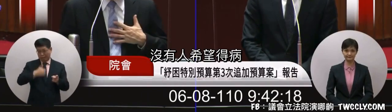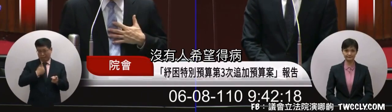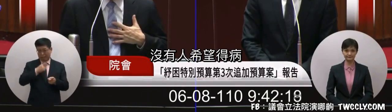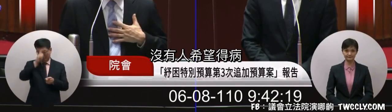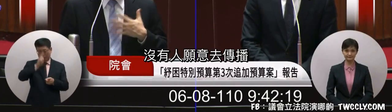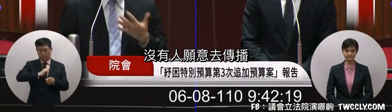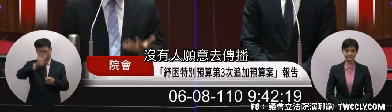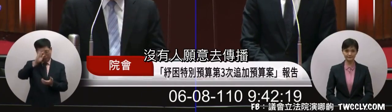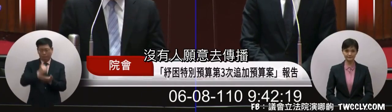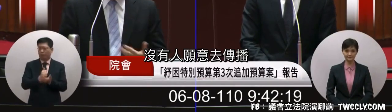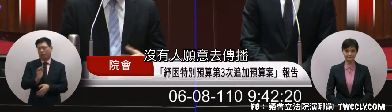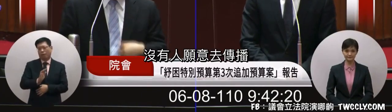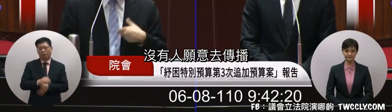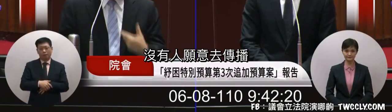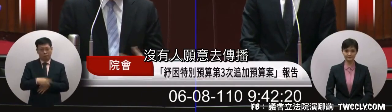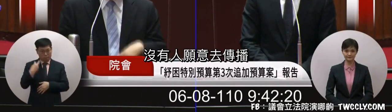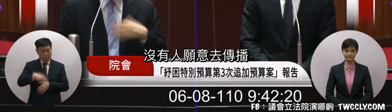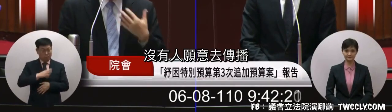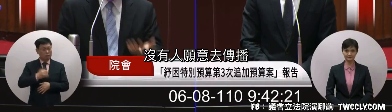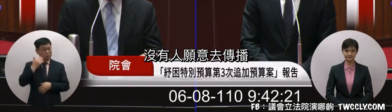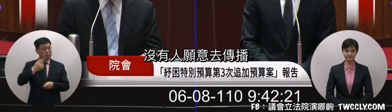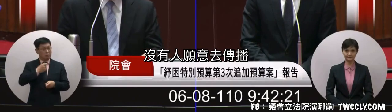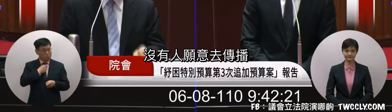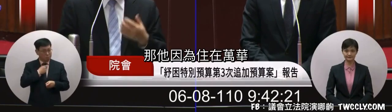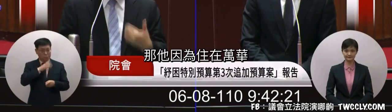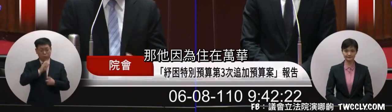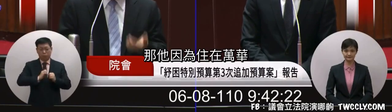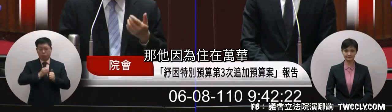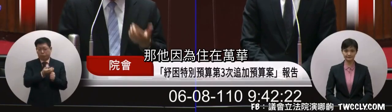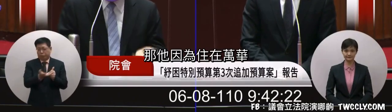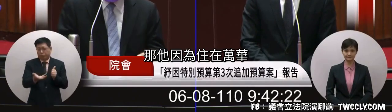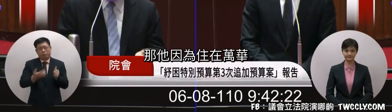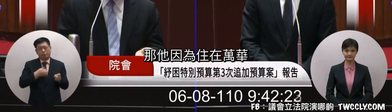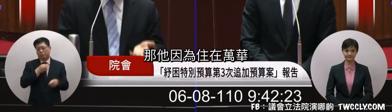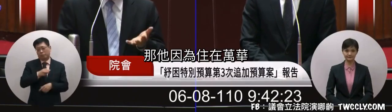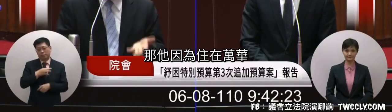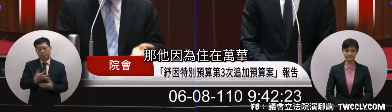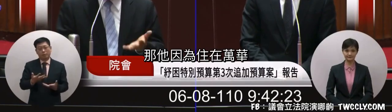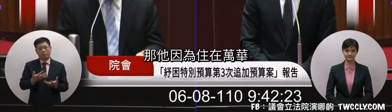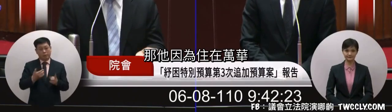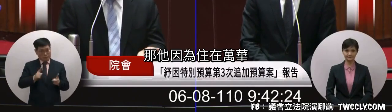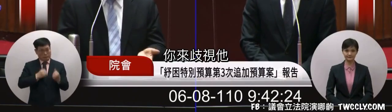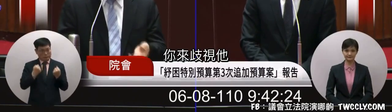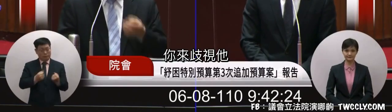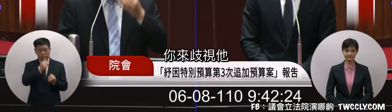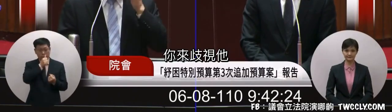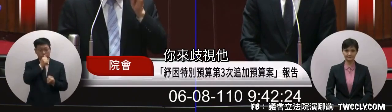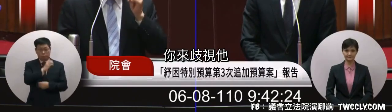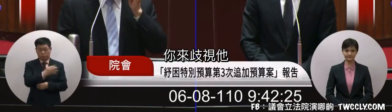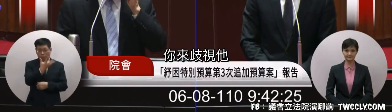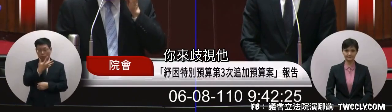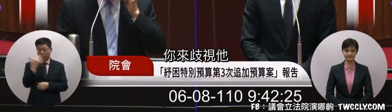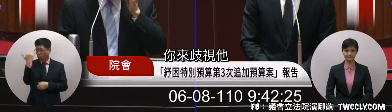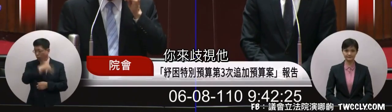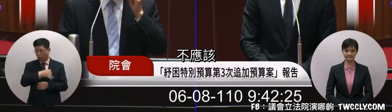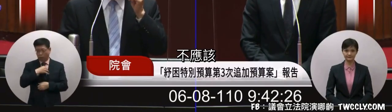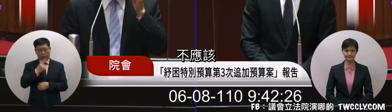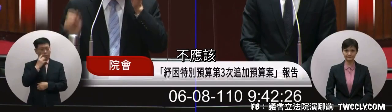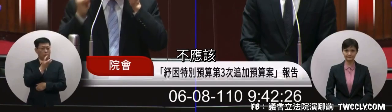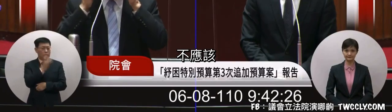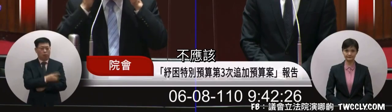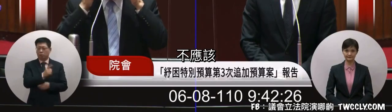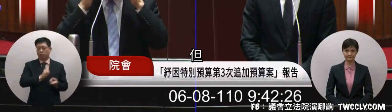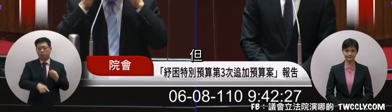特別沒有任何人願意去團佈那因為住在網站你再來起死